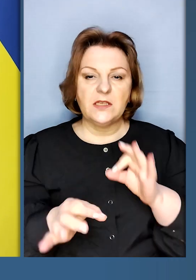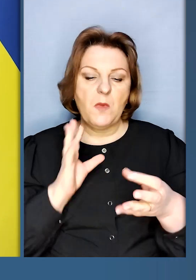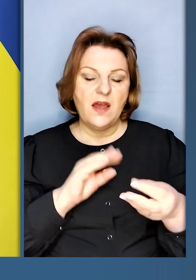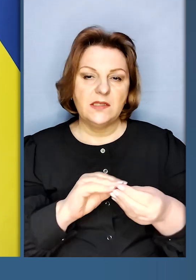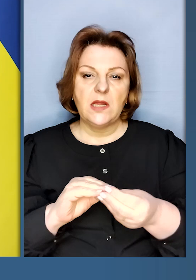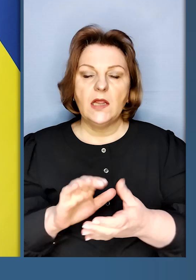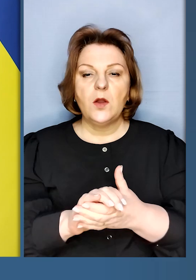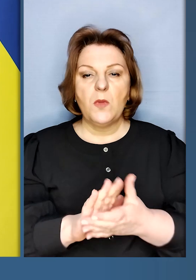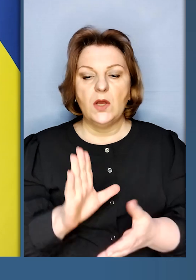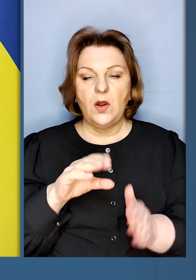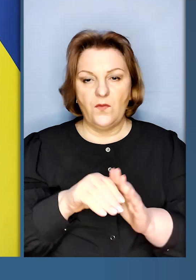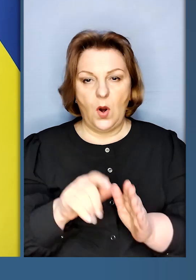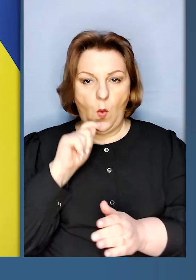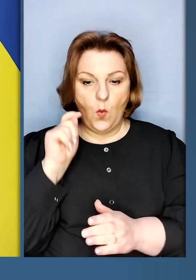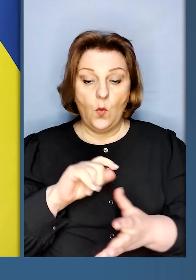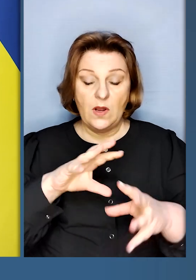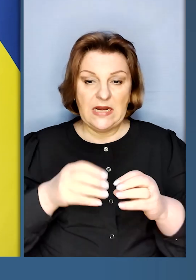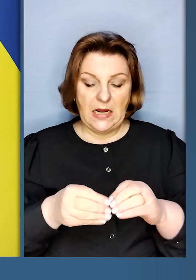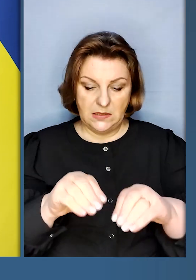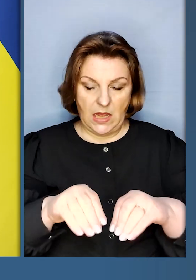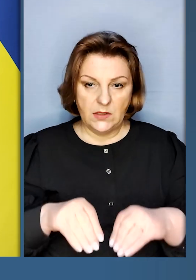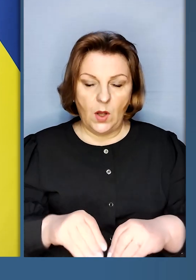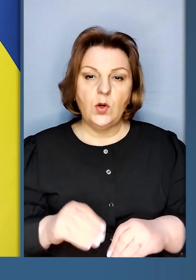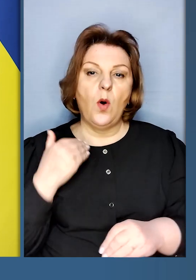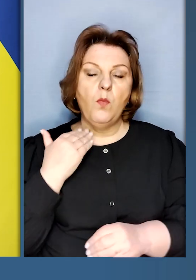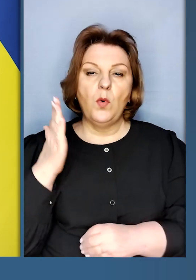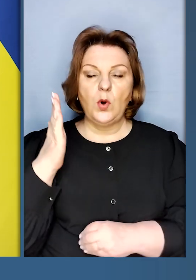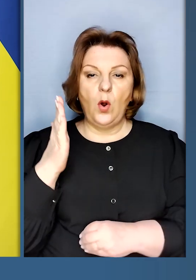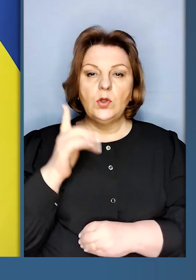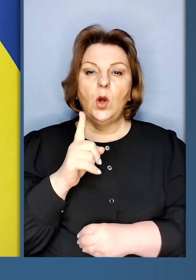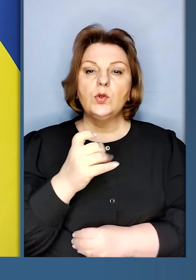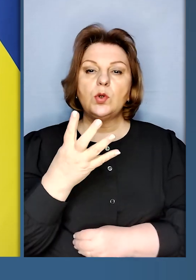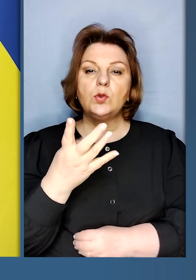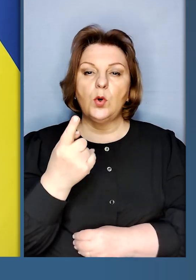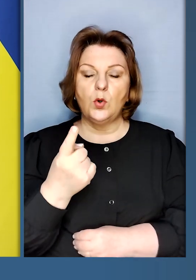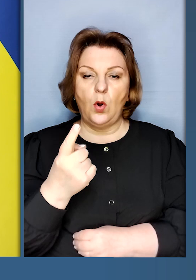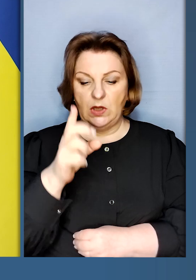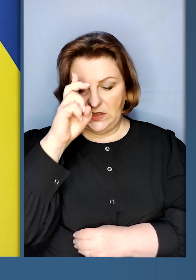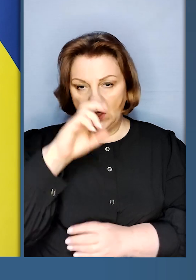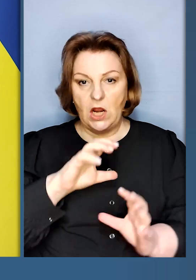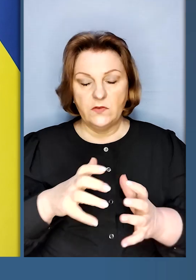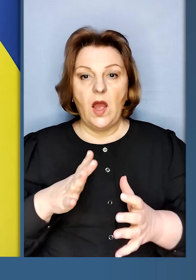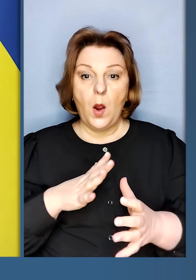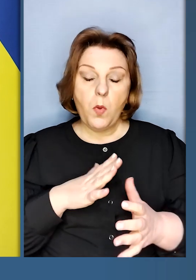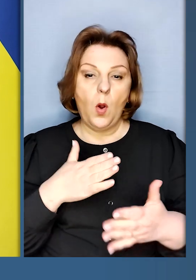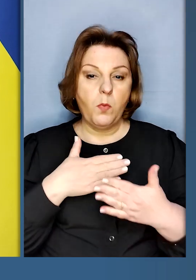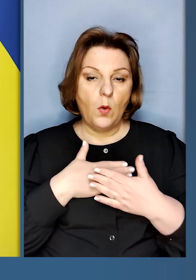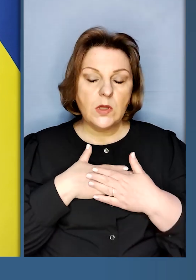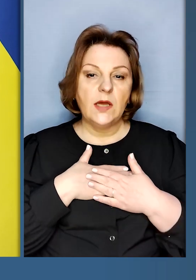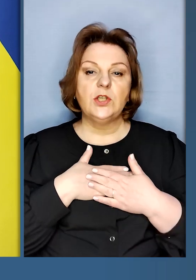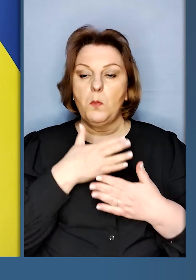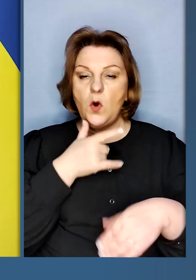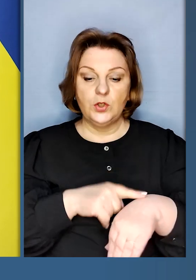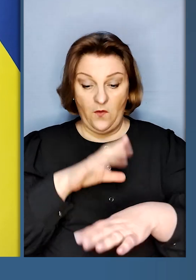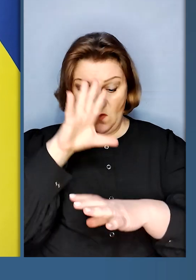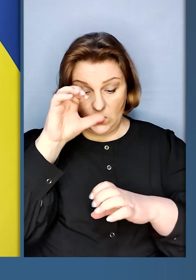сталого миру в Україні. За резолюцію проголосувала 141 держава світу. Це було по нашому часу вночі